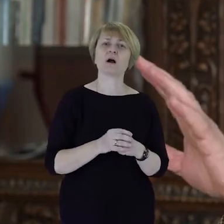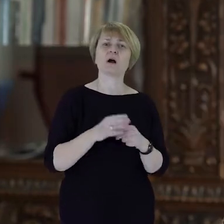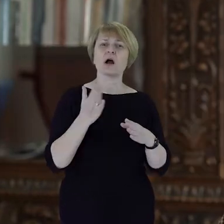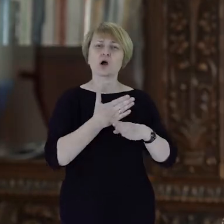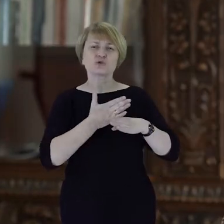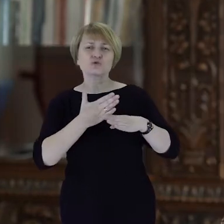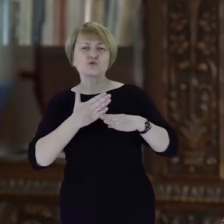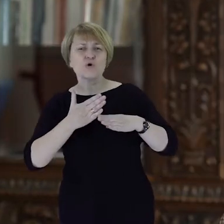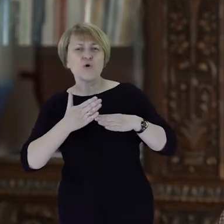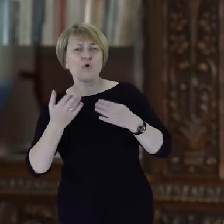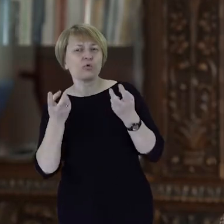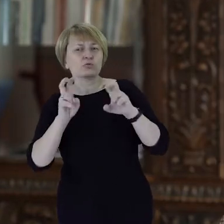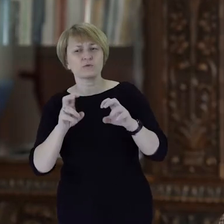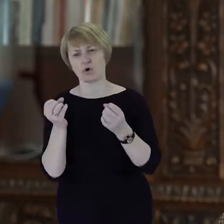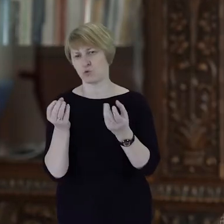ciągłość nieokruchy.